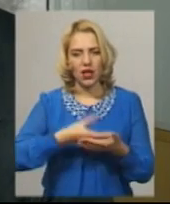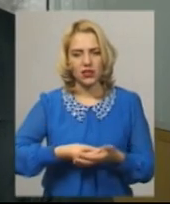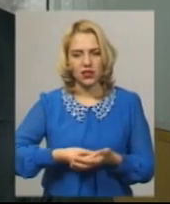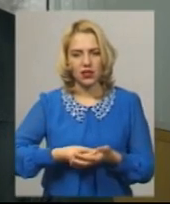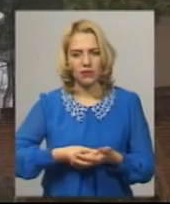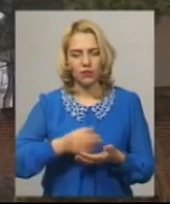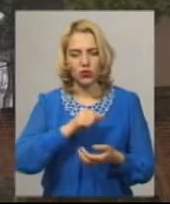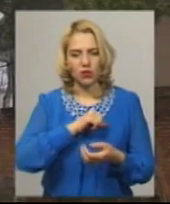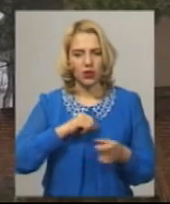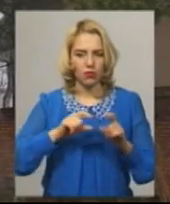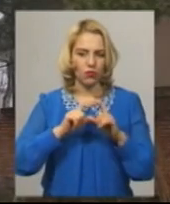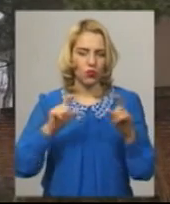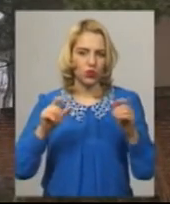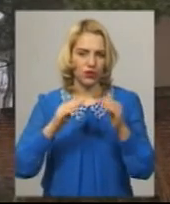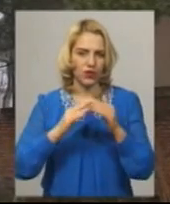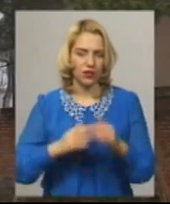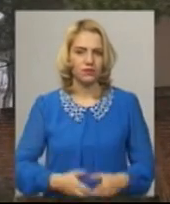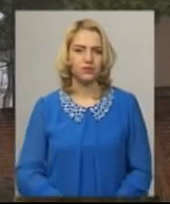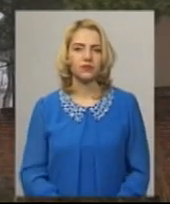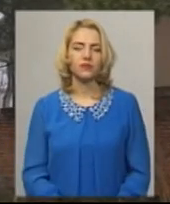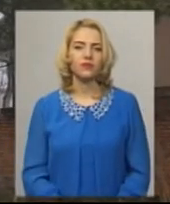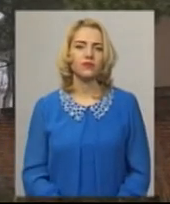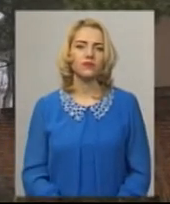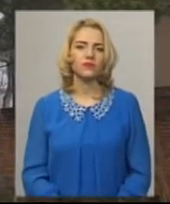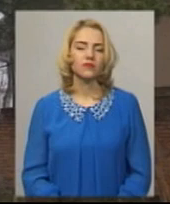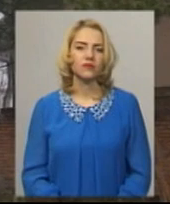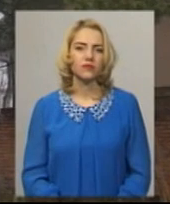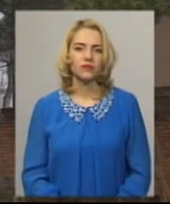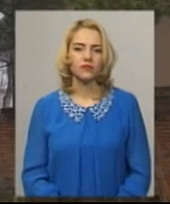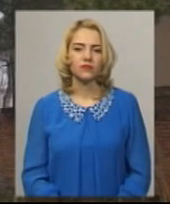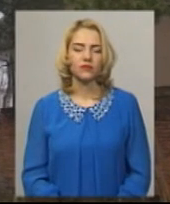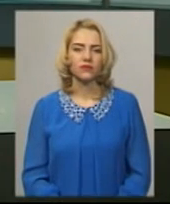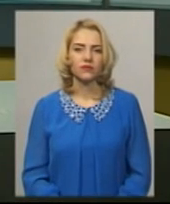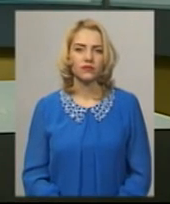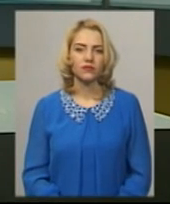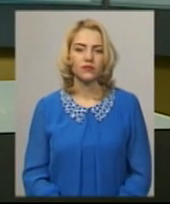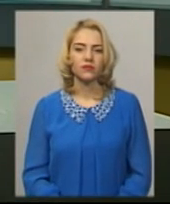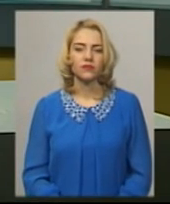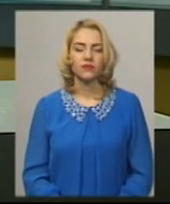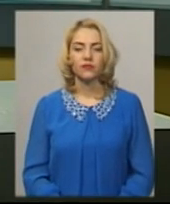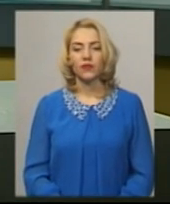власне, по самій будівлі. Тетяна Ворожцова, Дем'ян Цегольник. Новини на Суспільному. Хмельницький.